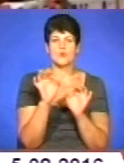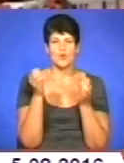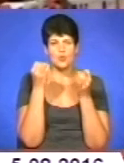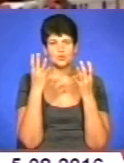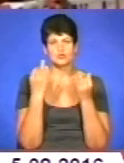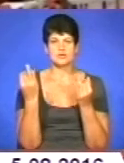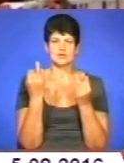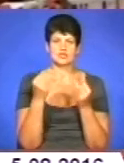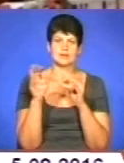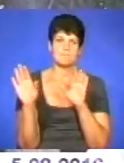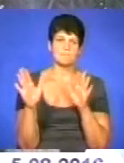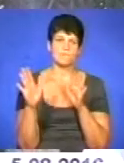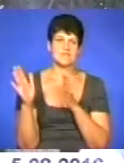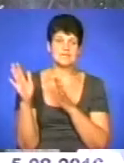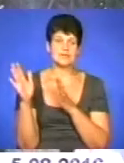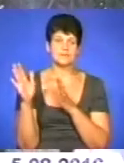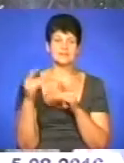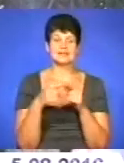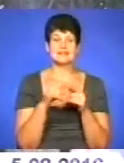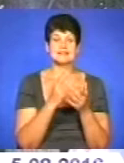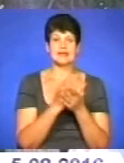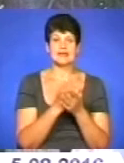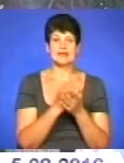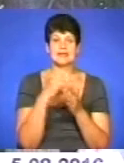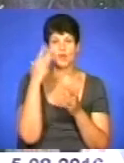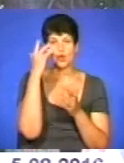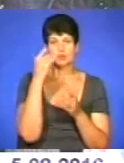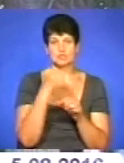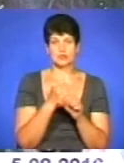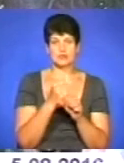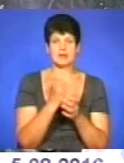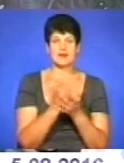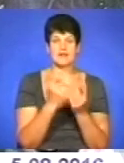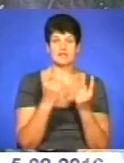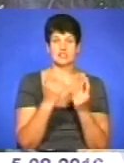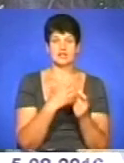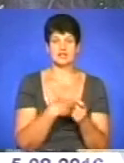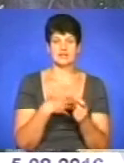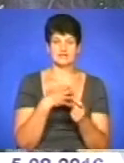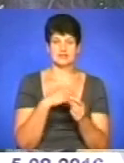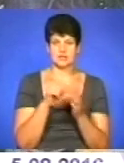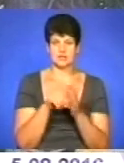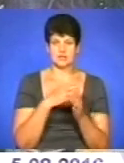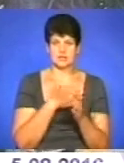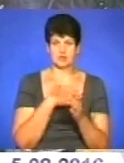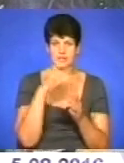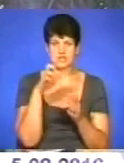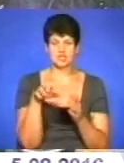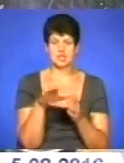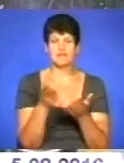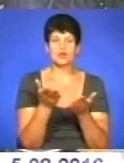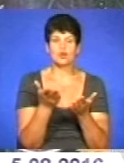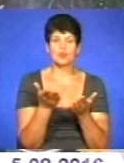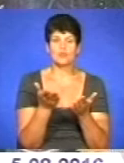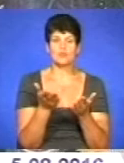історичні події. Це є ідеологічна робота, яка має дуже важливе значення для нашої держави і яку